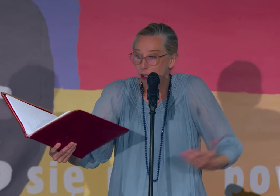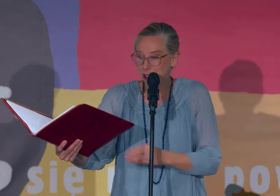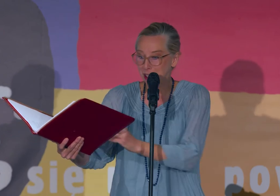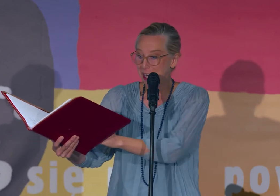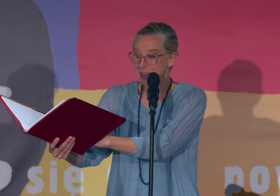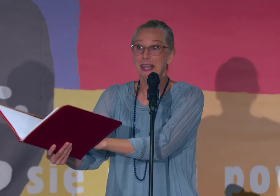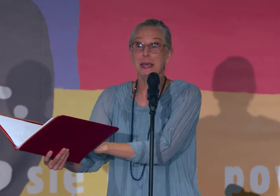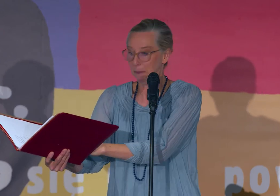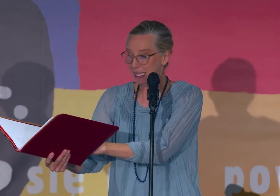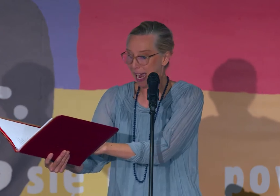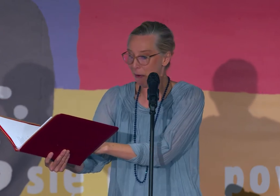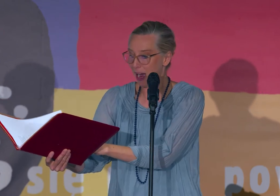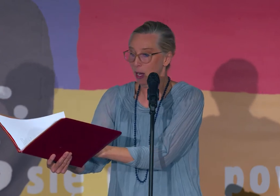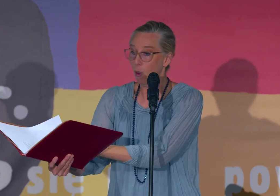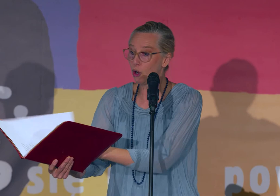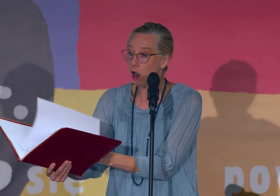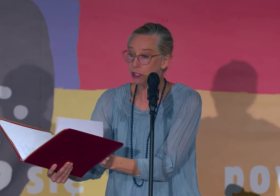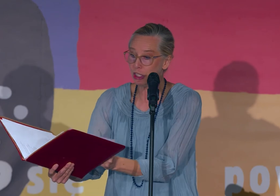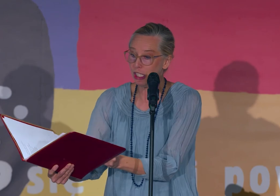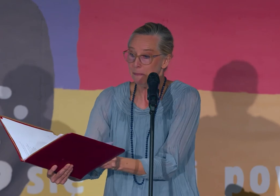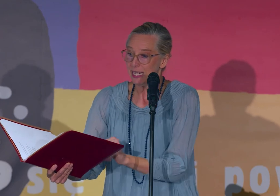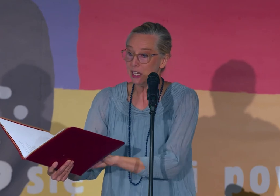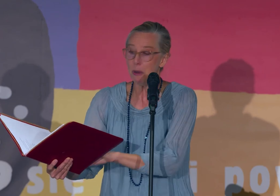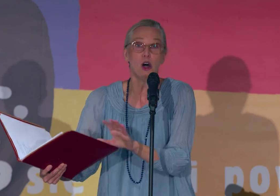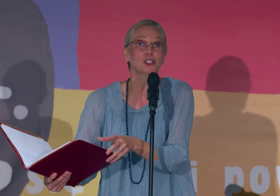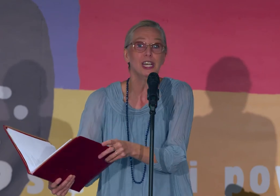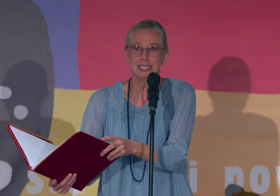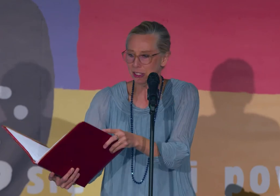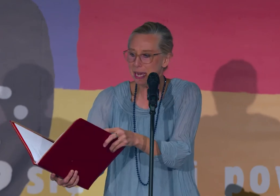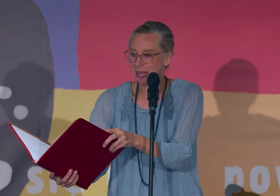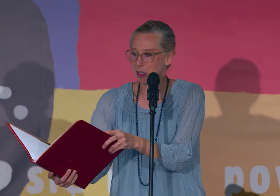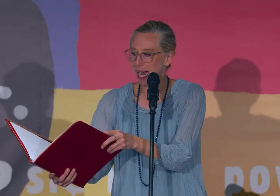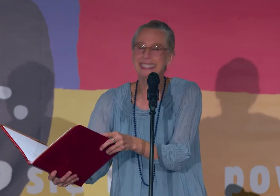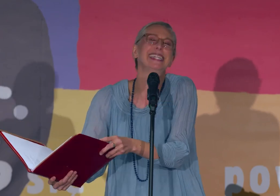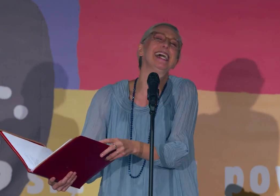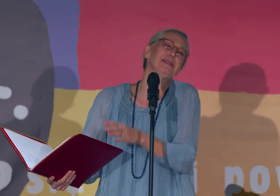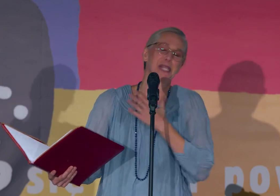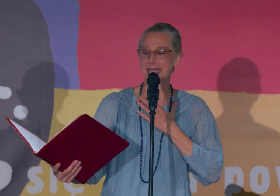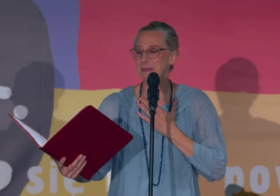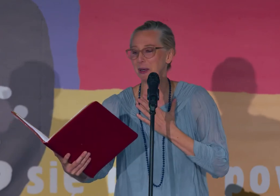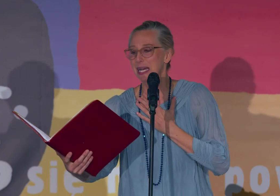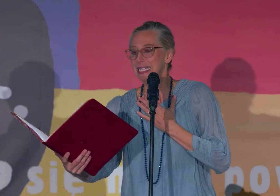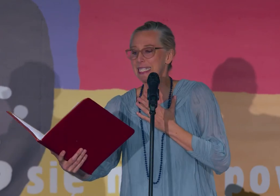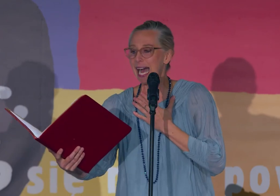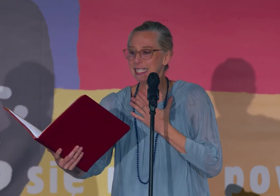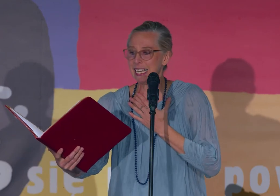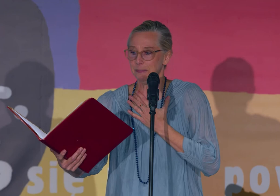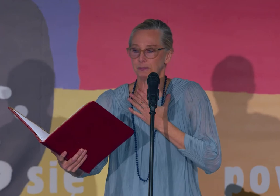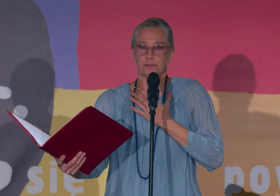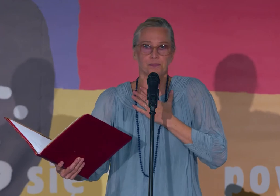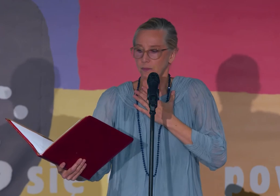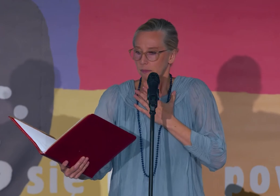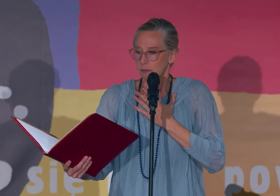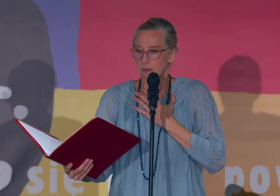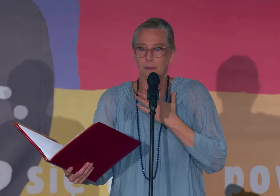z radości i pytała u gości. Gdzie mąż? Gdzie me, kochanie? Kiedy? Przede mną stanie.